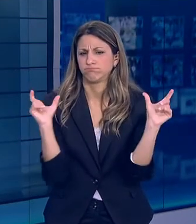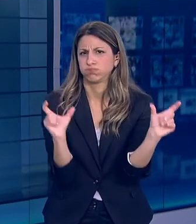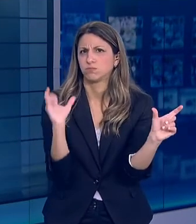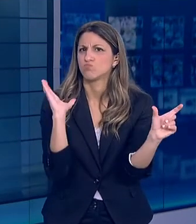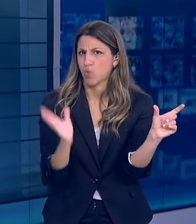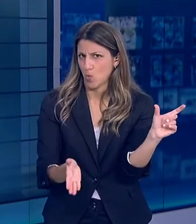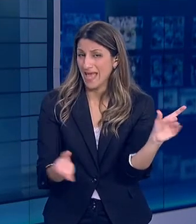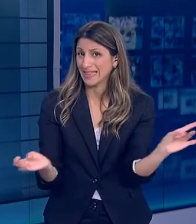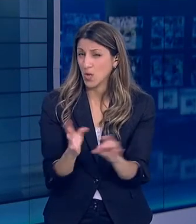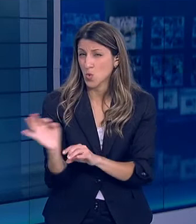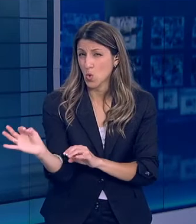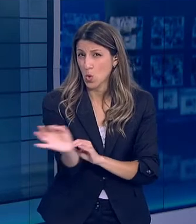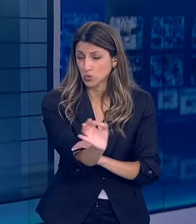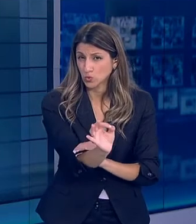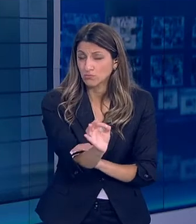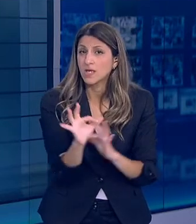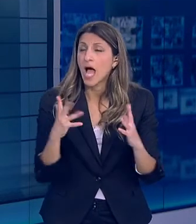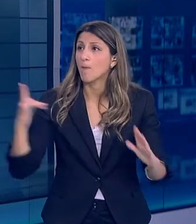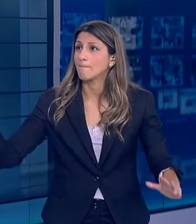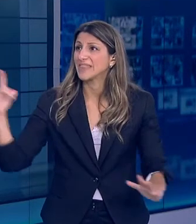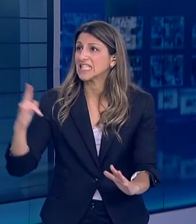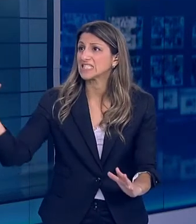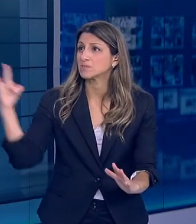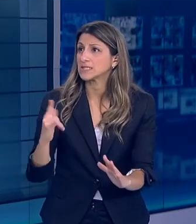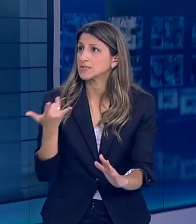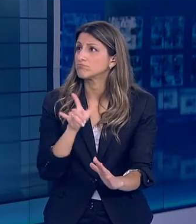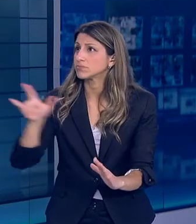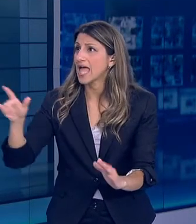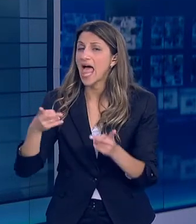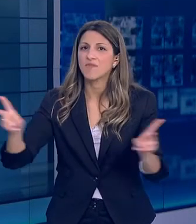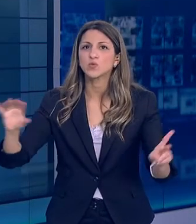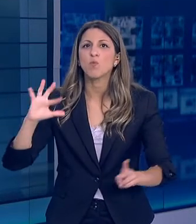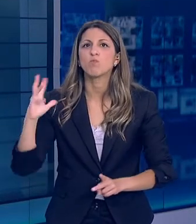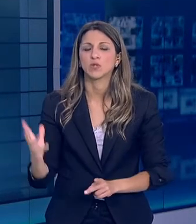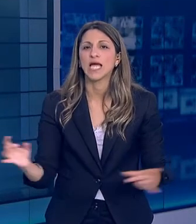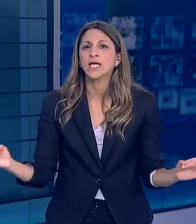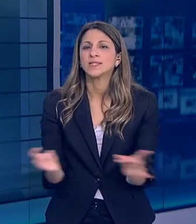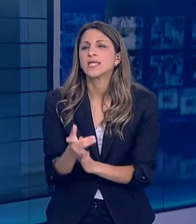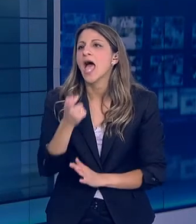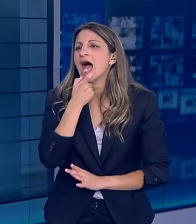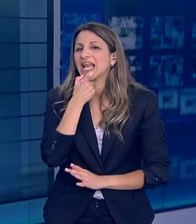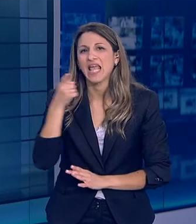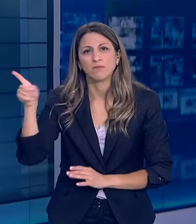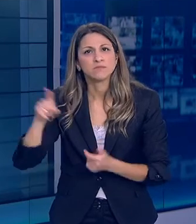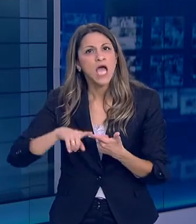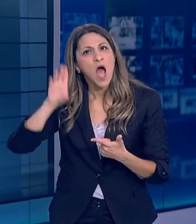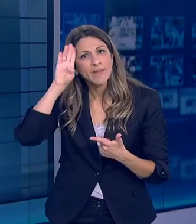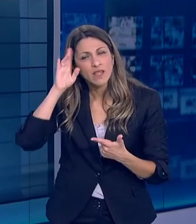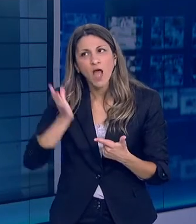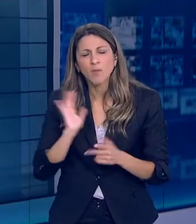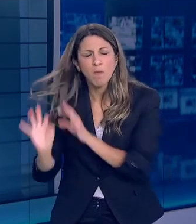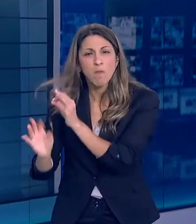Στη λίστα των χωρών Για τις οποίες θα απεληθέρωνονται οι πτήσεις Και τι αναμένεται για αυτές Με μεγάλο αριθμό κρουσμάτων Όπως η Βρετανία Ή οι Ηνωμένες Πολιτήσεις